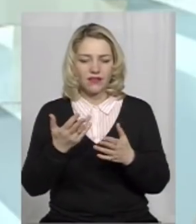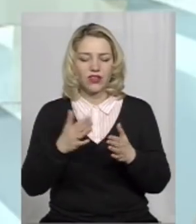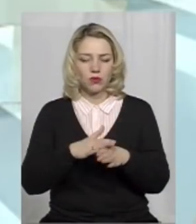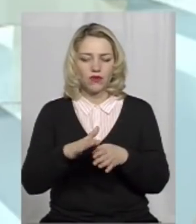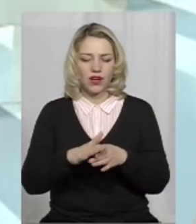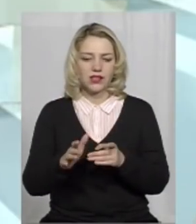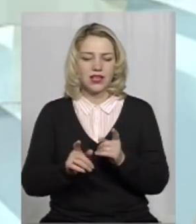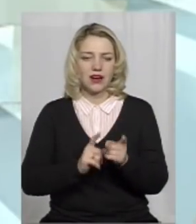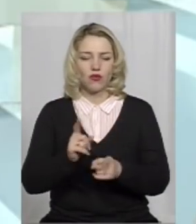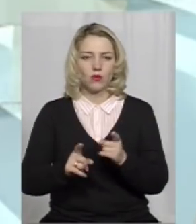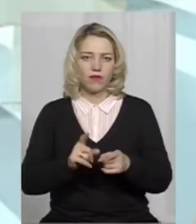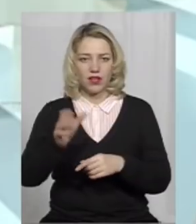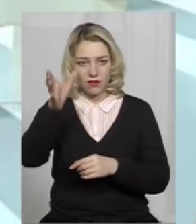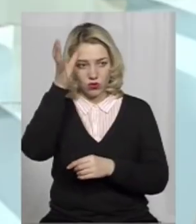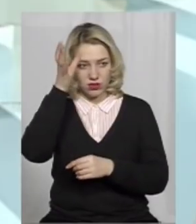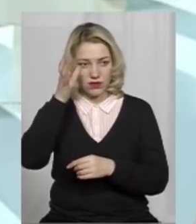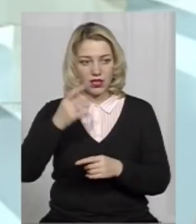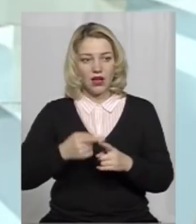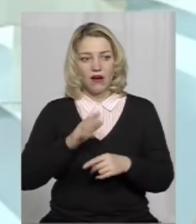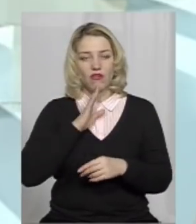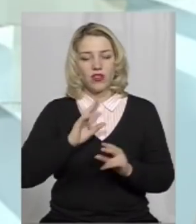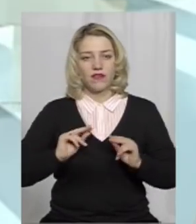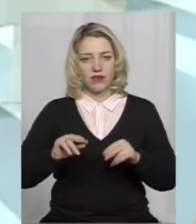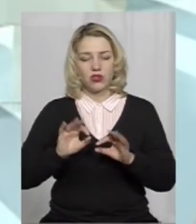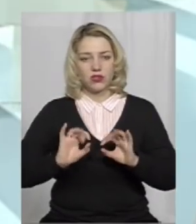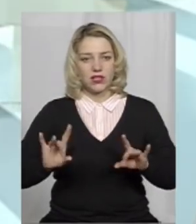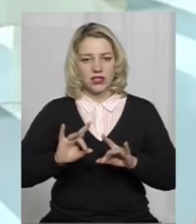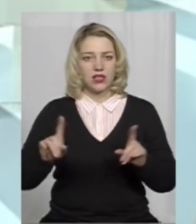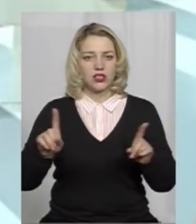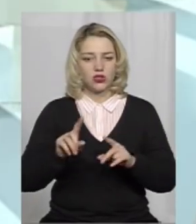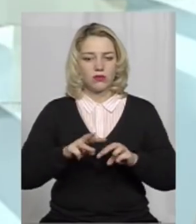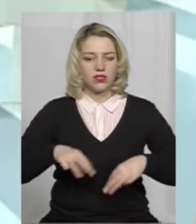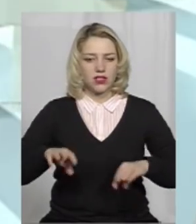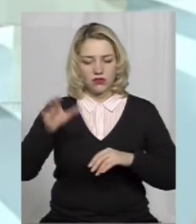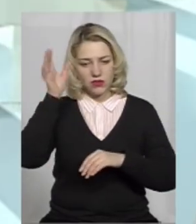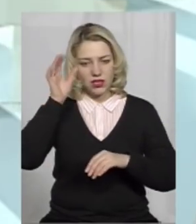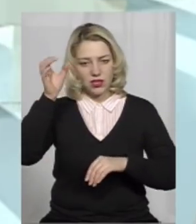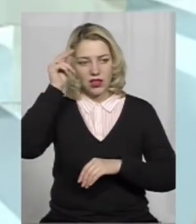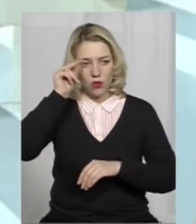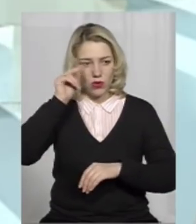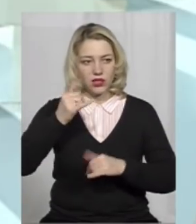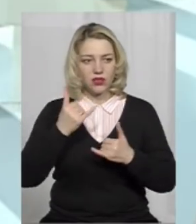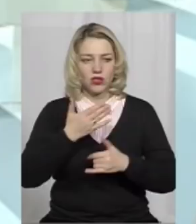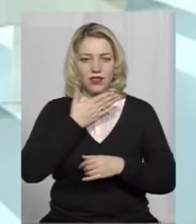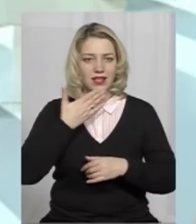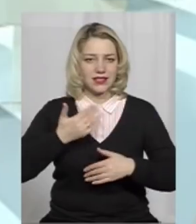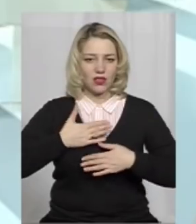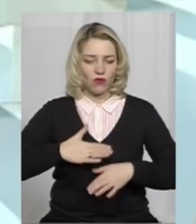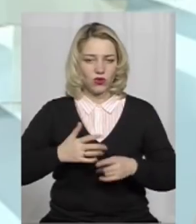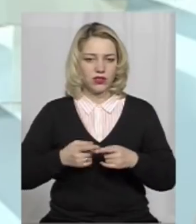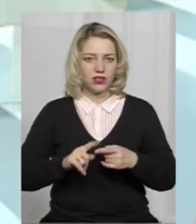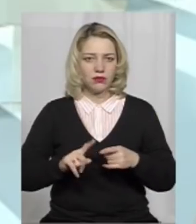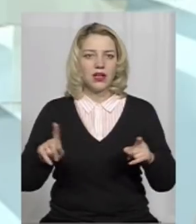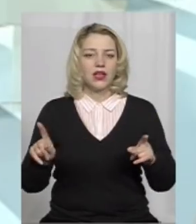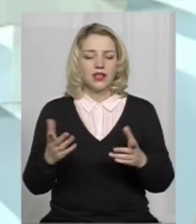реформування в освіті, то вона відверто сказала, що Міністерство освіти і науки на сьогодні незадоволено тим, як